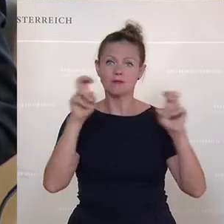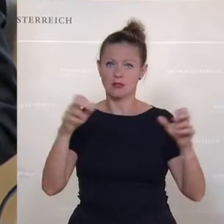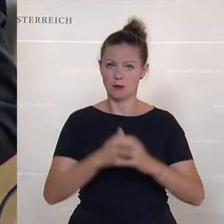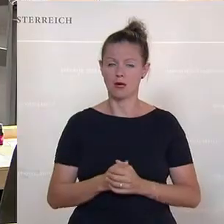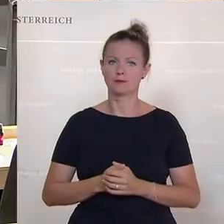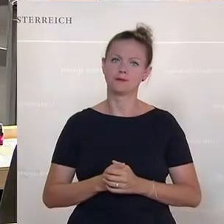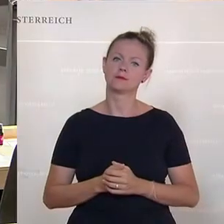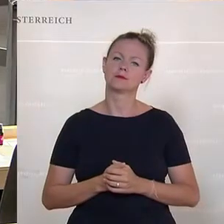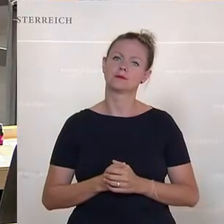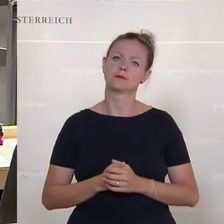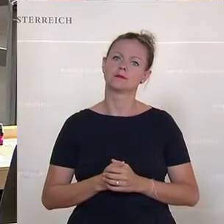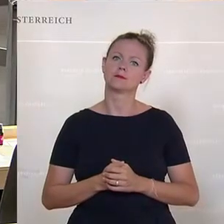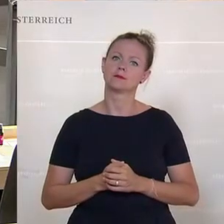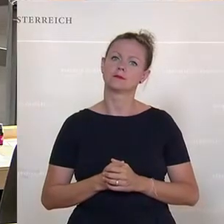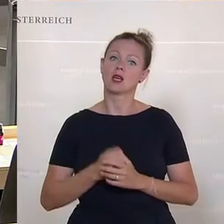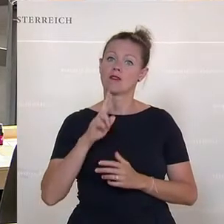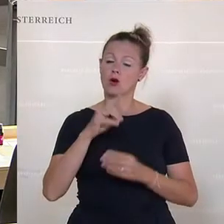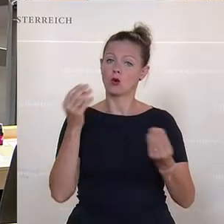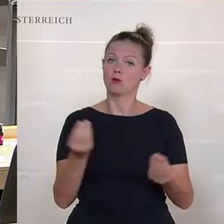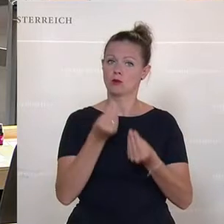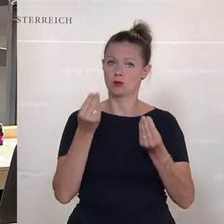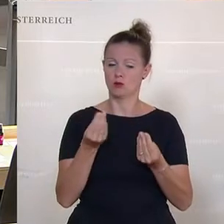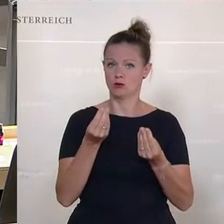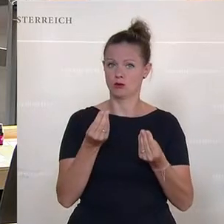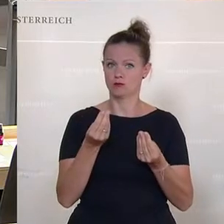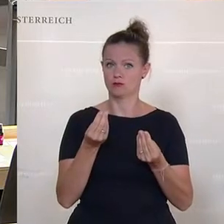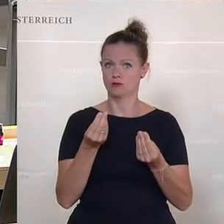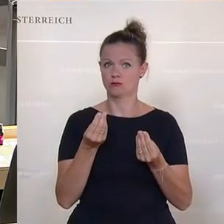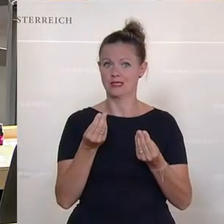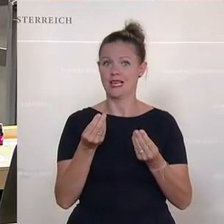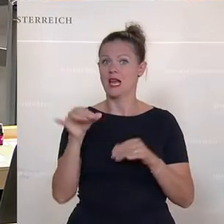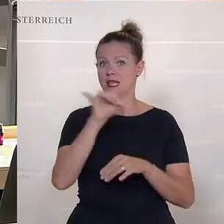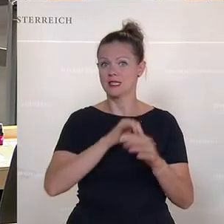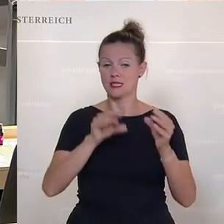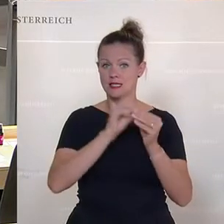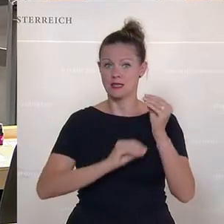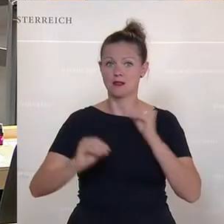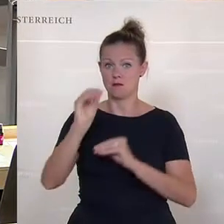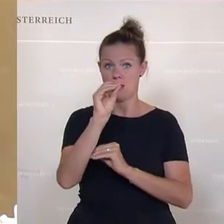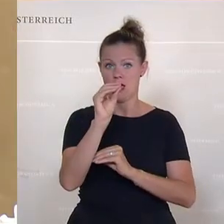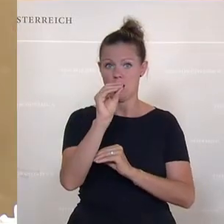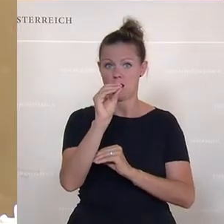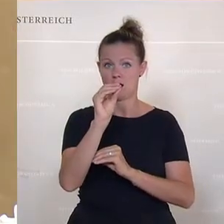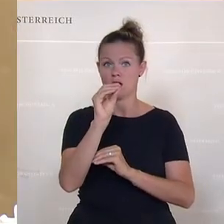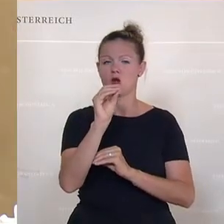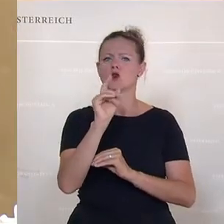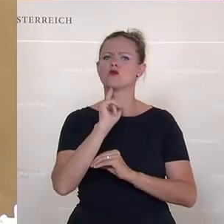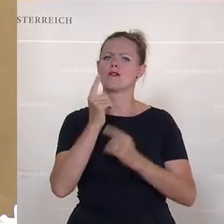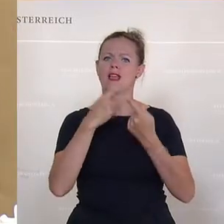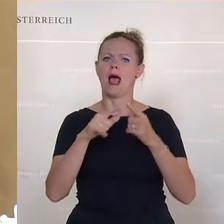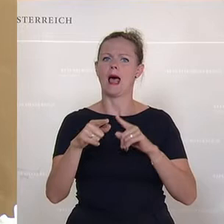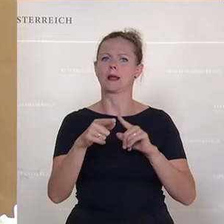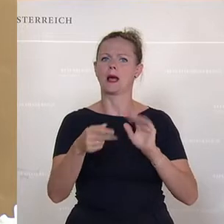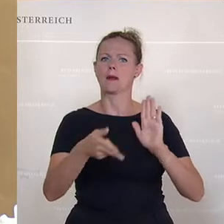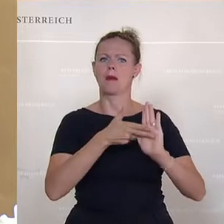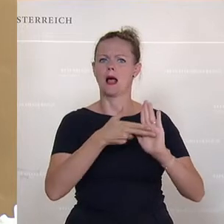Denn am Ende des Tages, glaube ich, haben wir nichts davon, wenn wir höhere Zinsen zahlen, nur weil das Ganze ein anderes Marschall hat. Da wäre es besser,